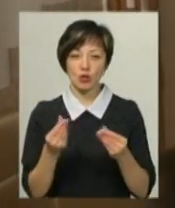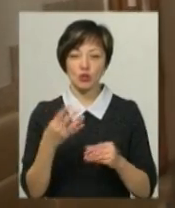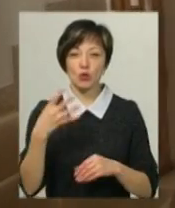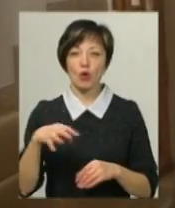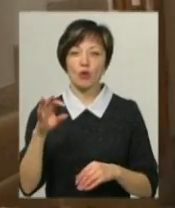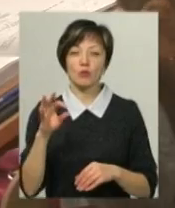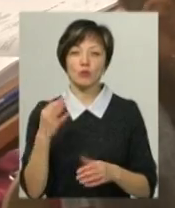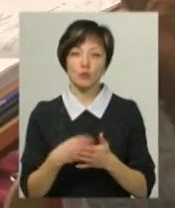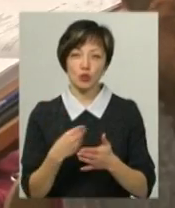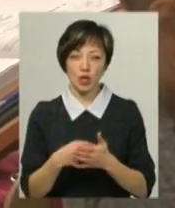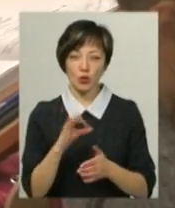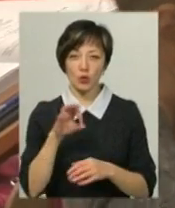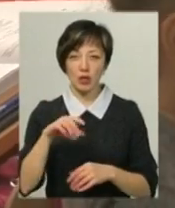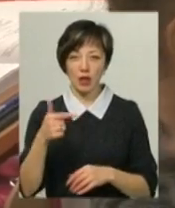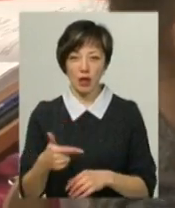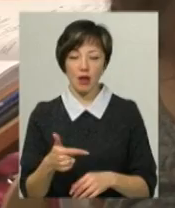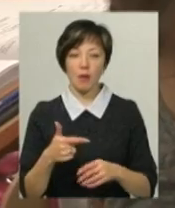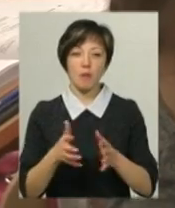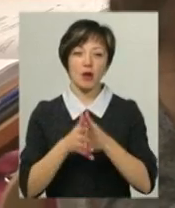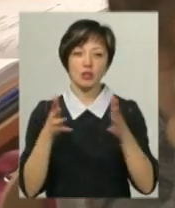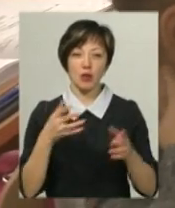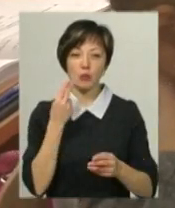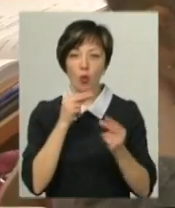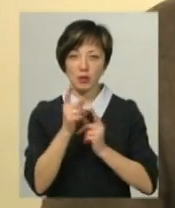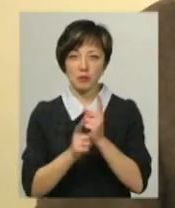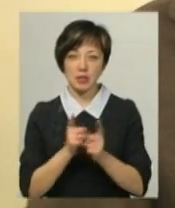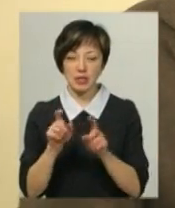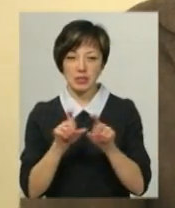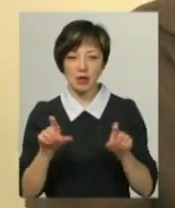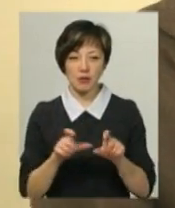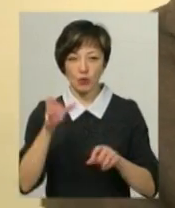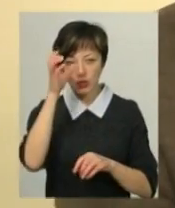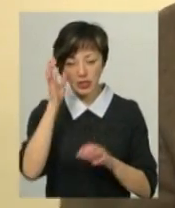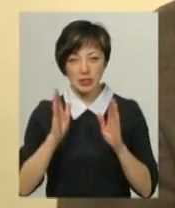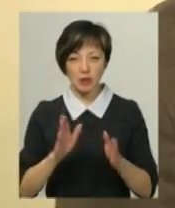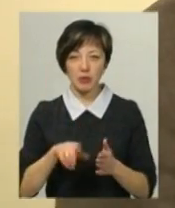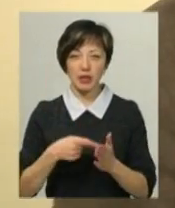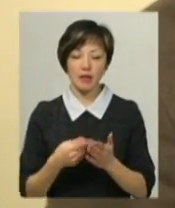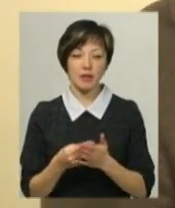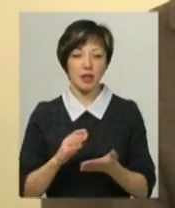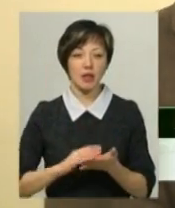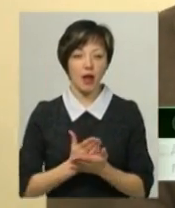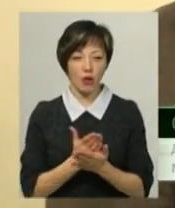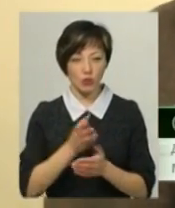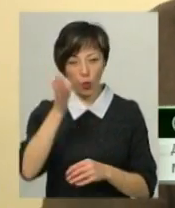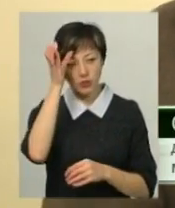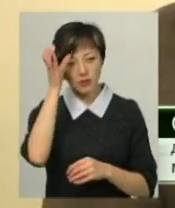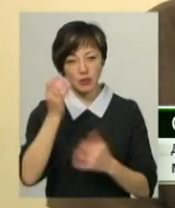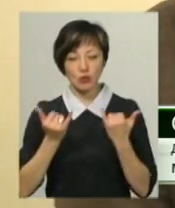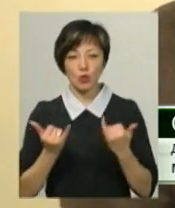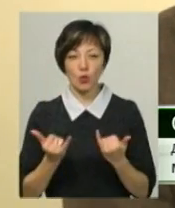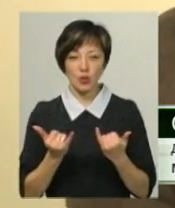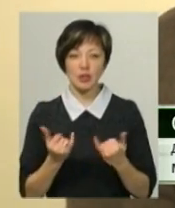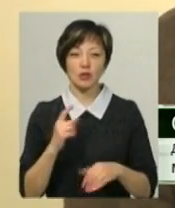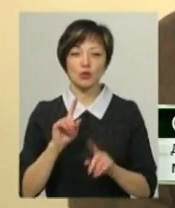бюджету ОТГ. І зробила масштабну оптимізацію закладів освіти. Не тільки питання фінансів, а питання якості освіти сьогодні